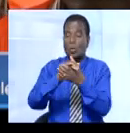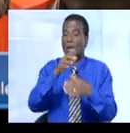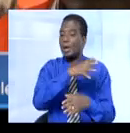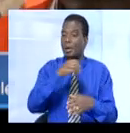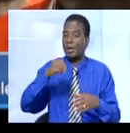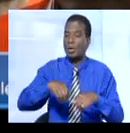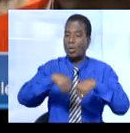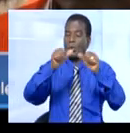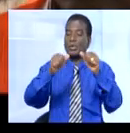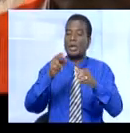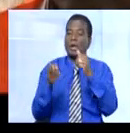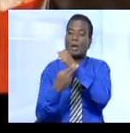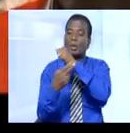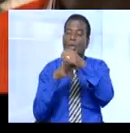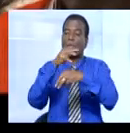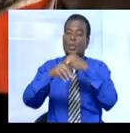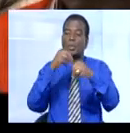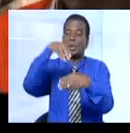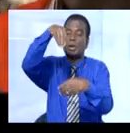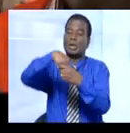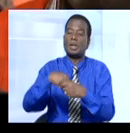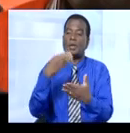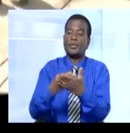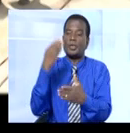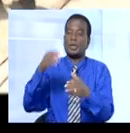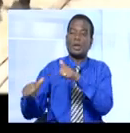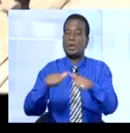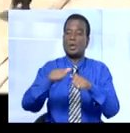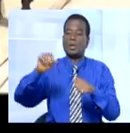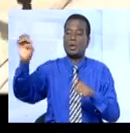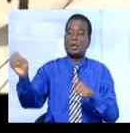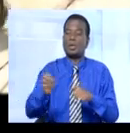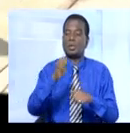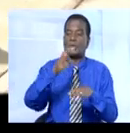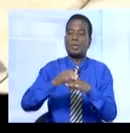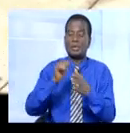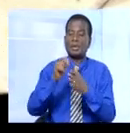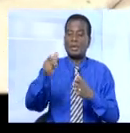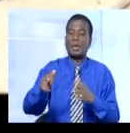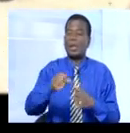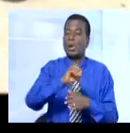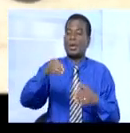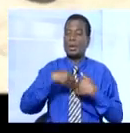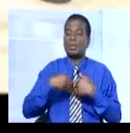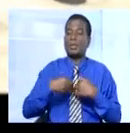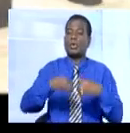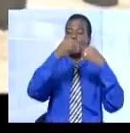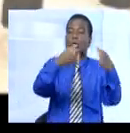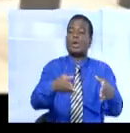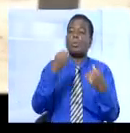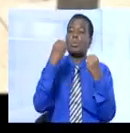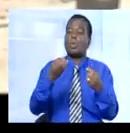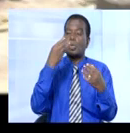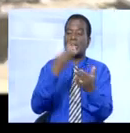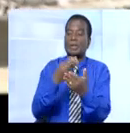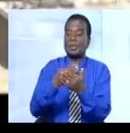de la Banque mondiale dans le financement des activités comme celle-là. On a mis beaucoup de financement, que c'est de l'argent